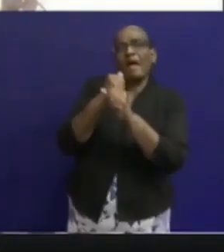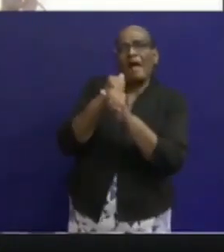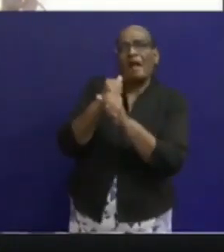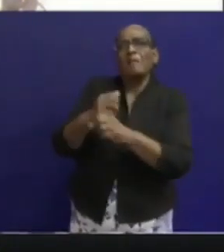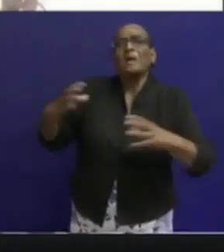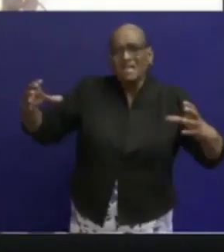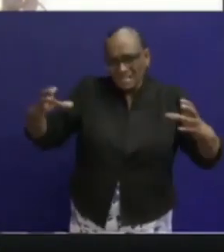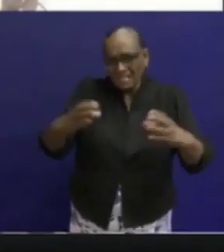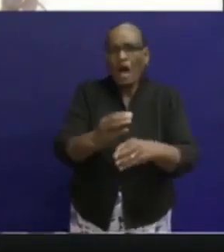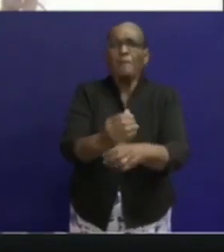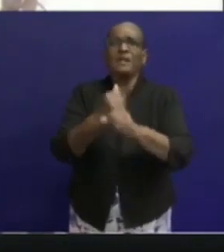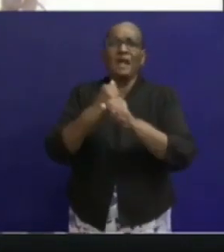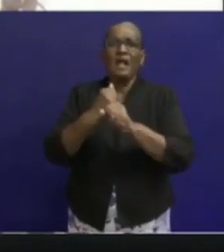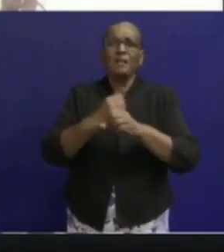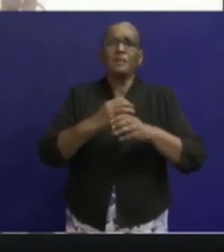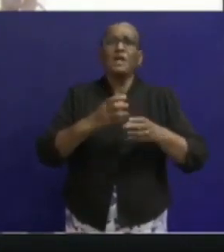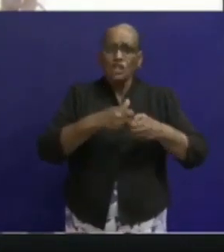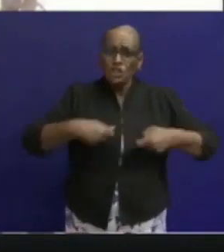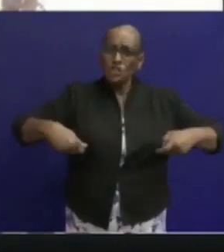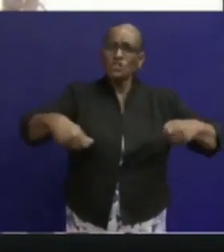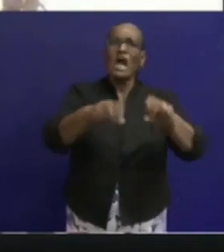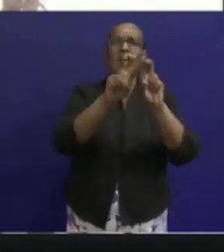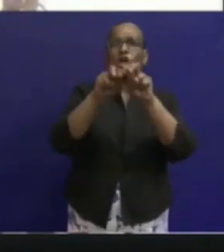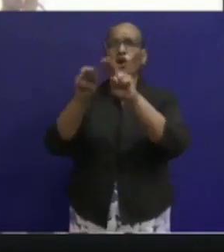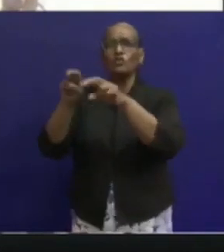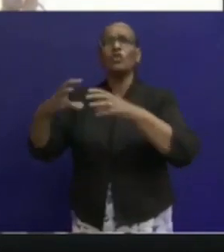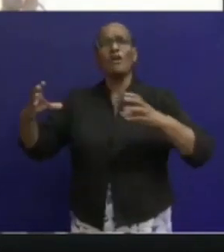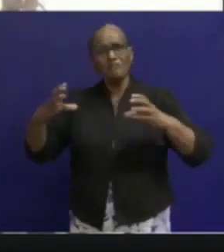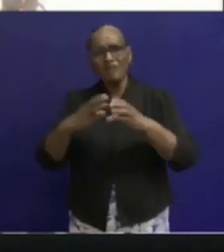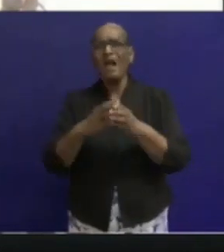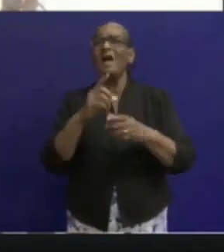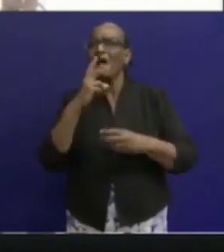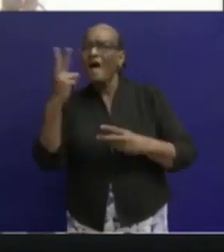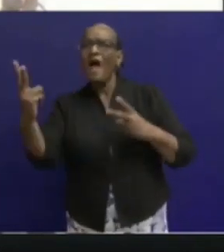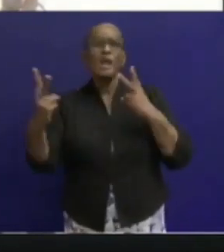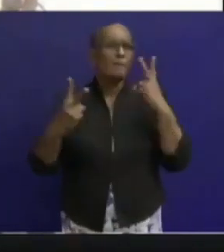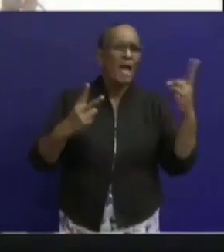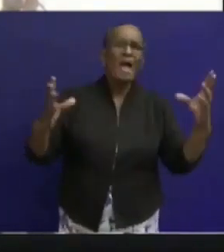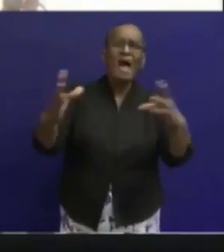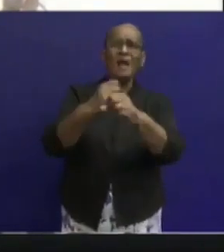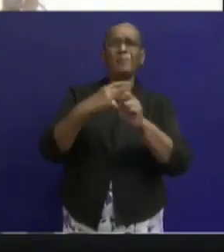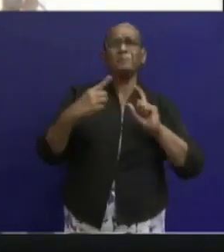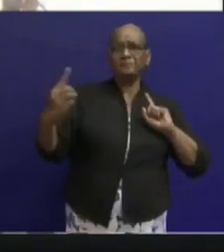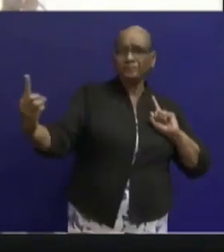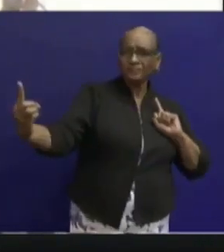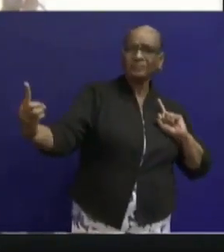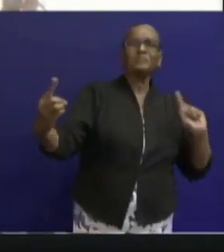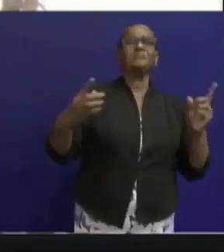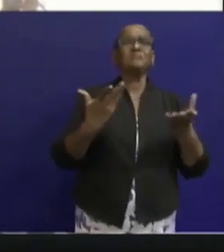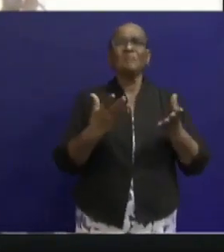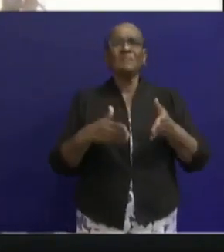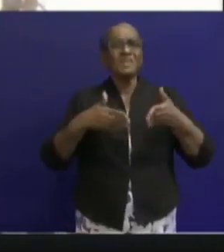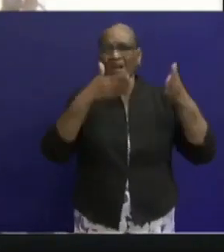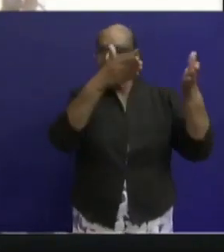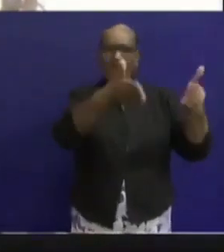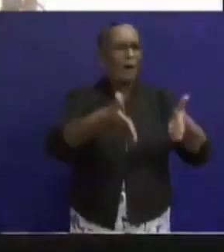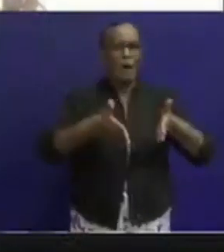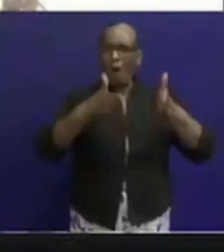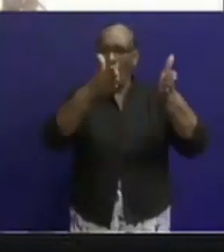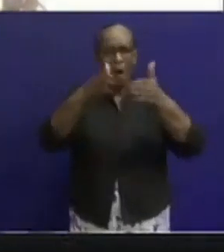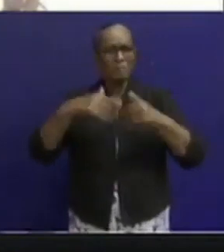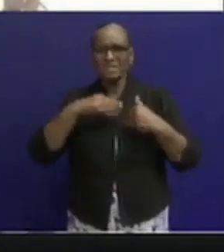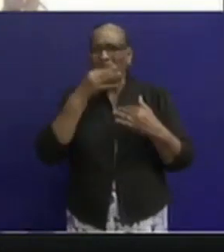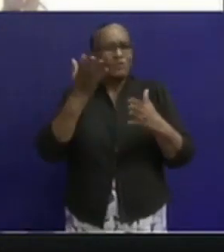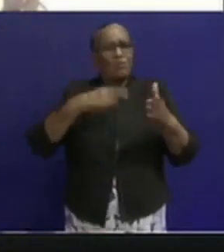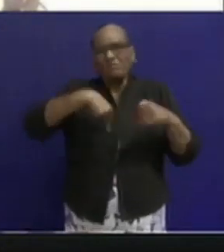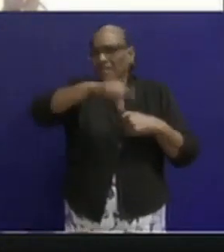sociale controle moet meer dan ooit er zijn. Houdt zich aan die twee meter afstand. Gaat u niet naar op straat als